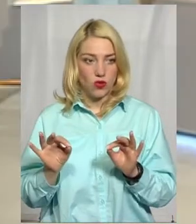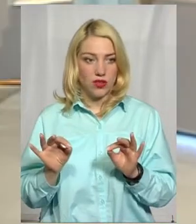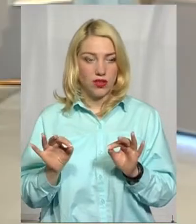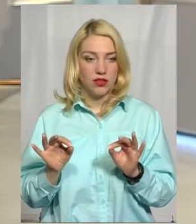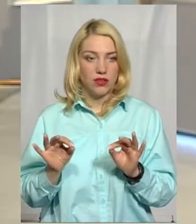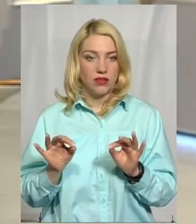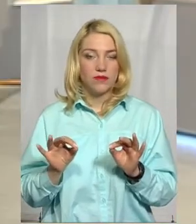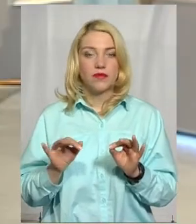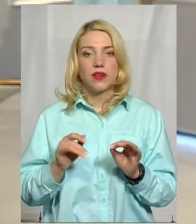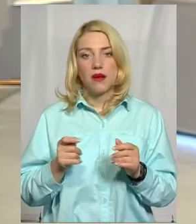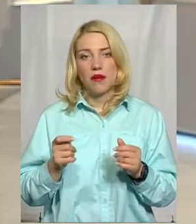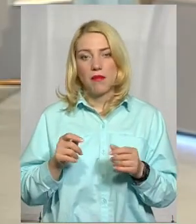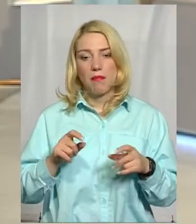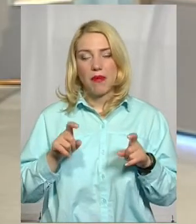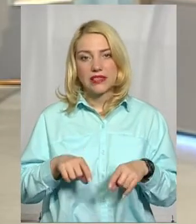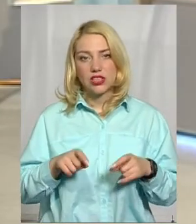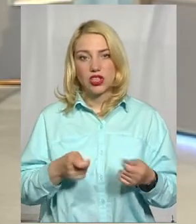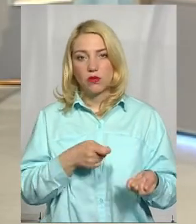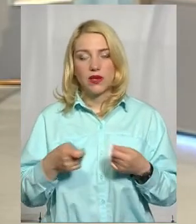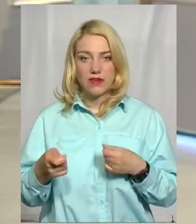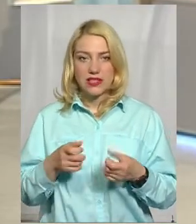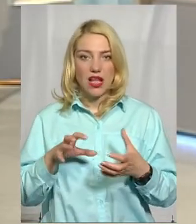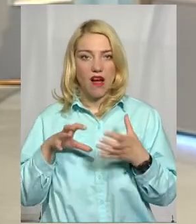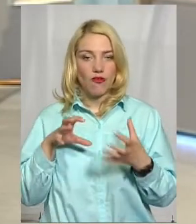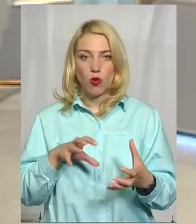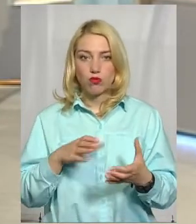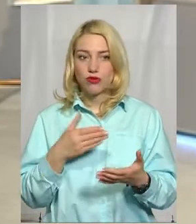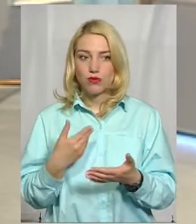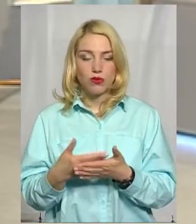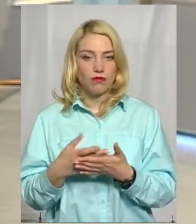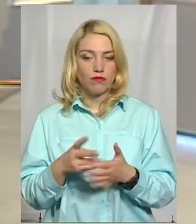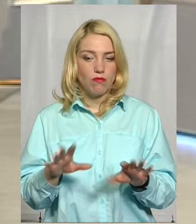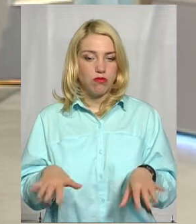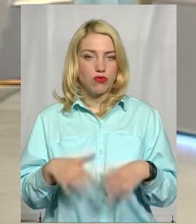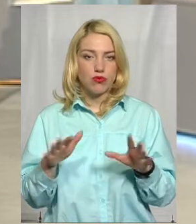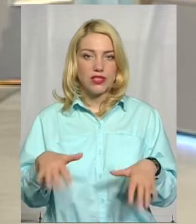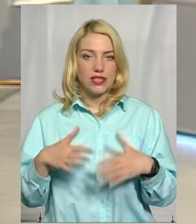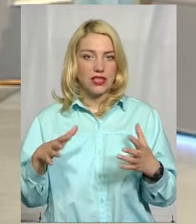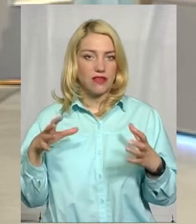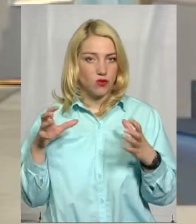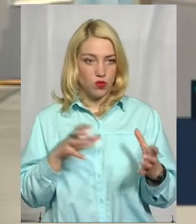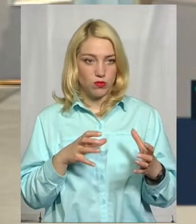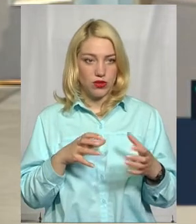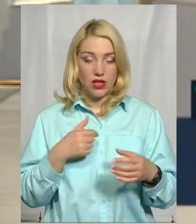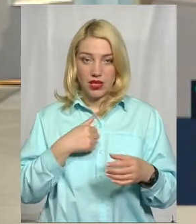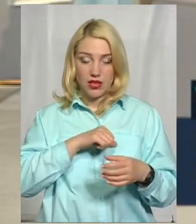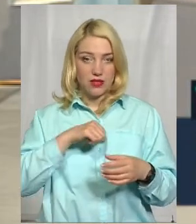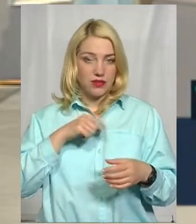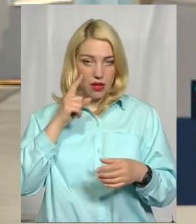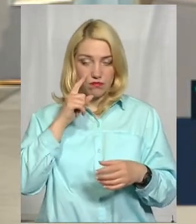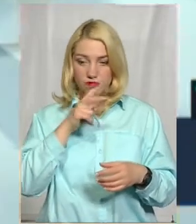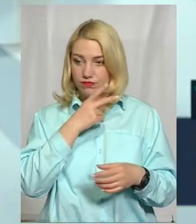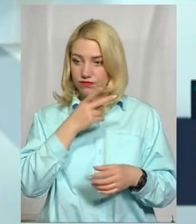перевезення, автобуси були практично пусті. І я це особисто сам